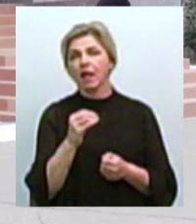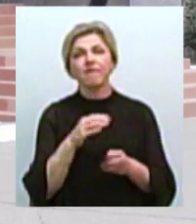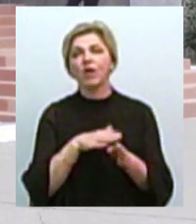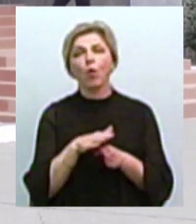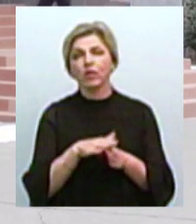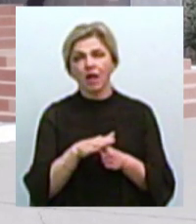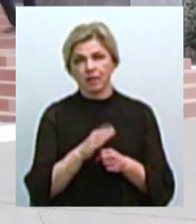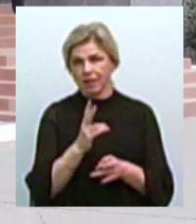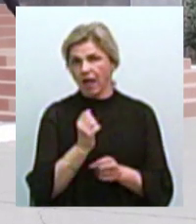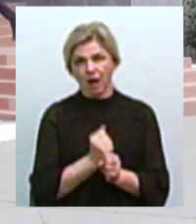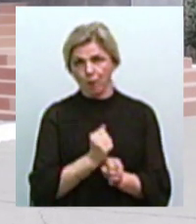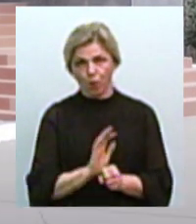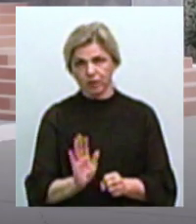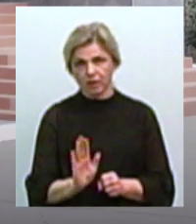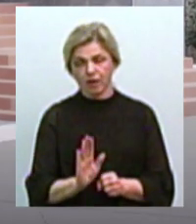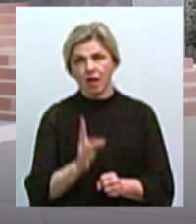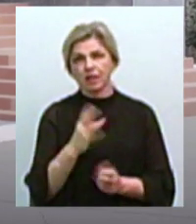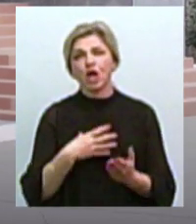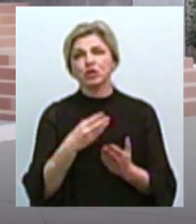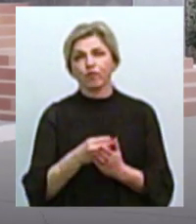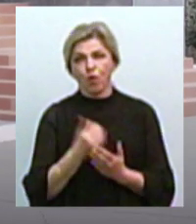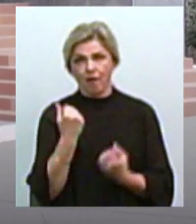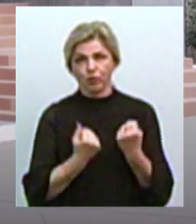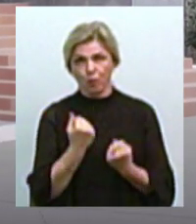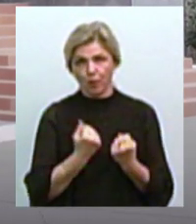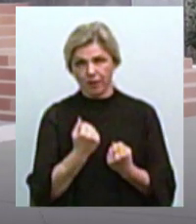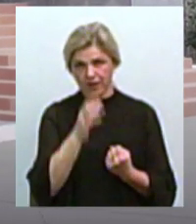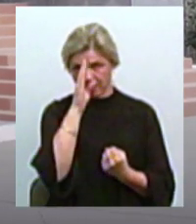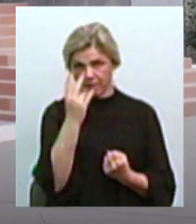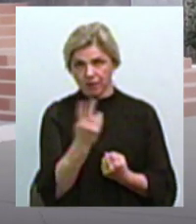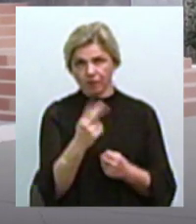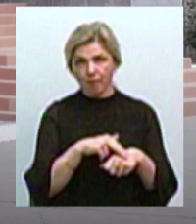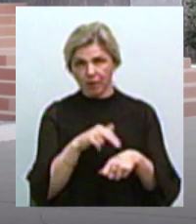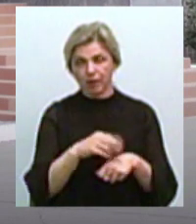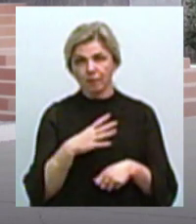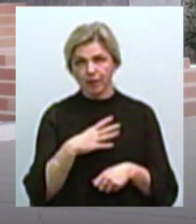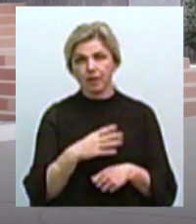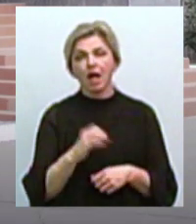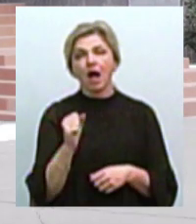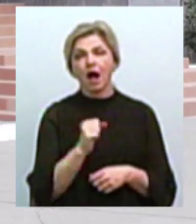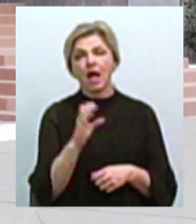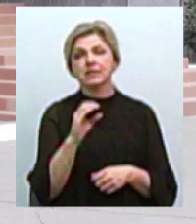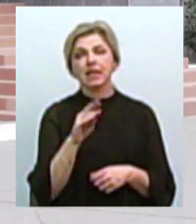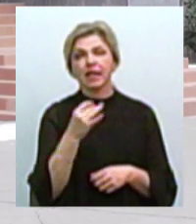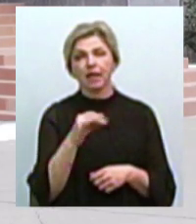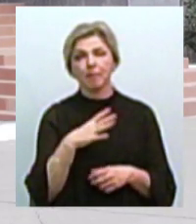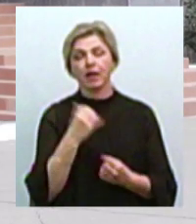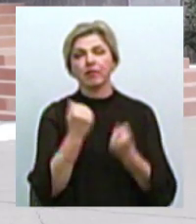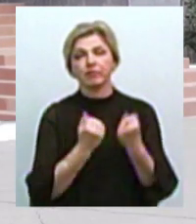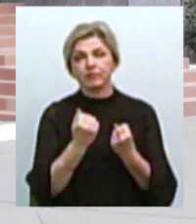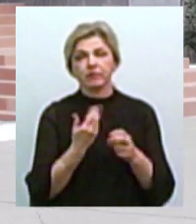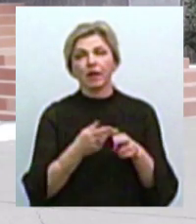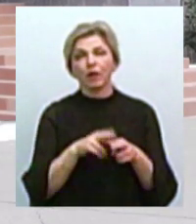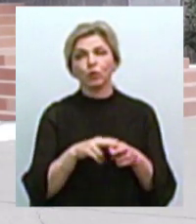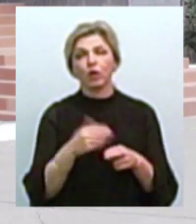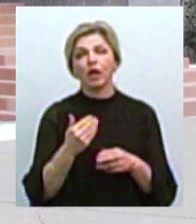Вони були на власному автомобілі, саме Сергій керував транспортним засобом, який